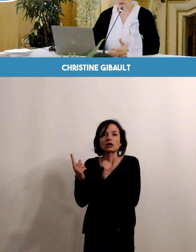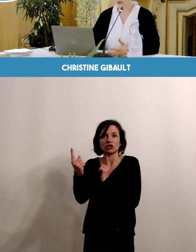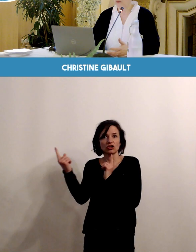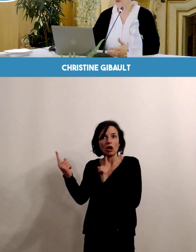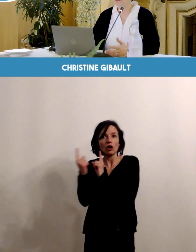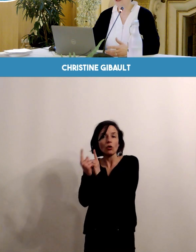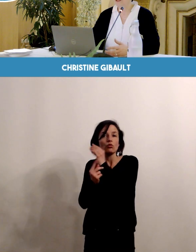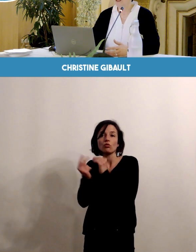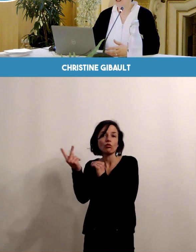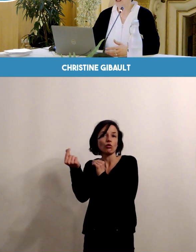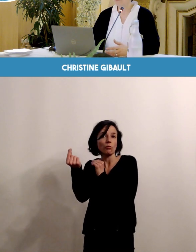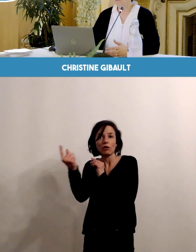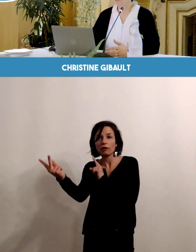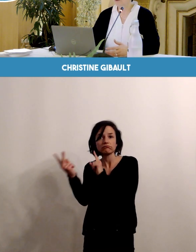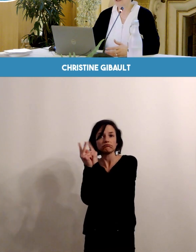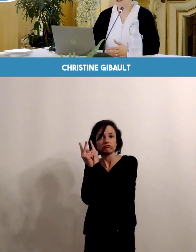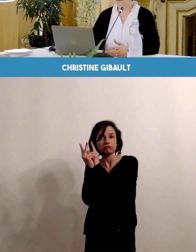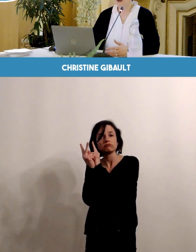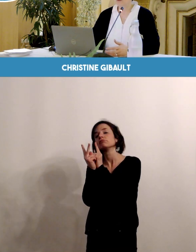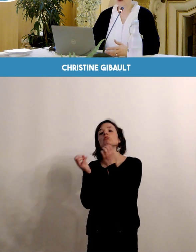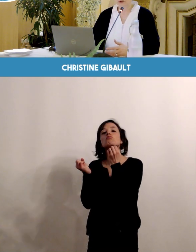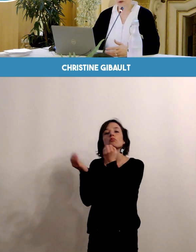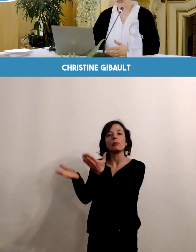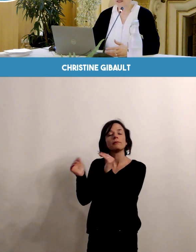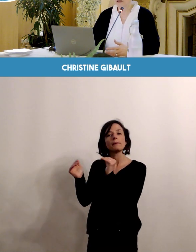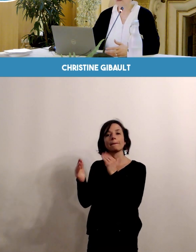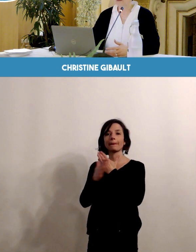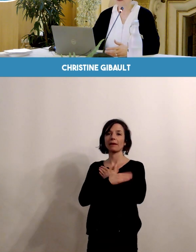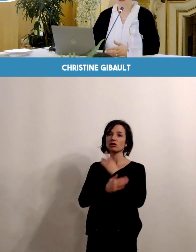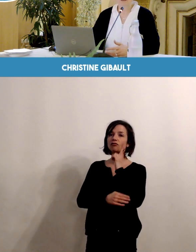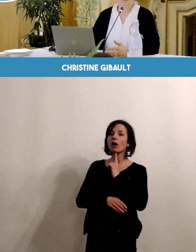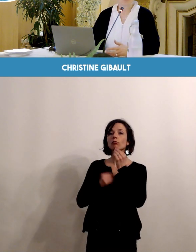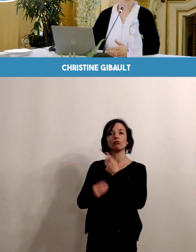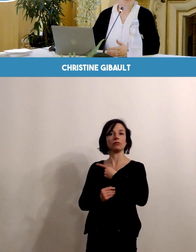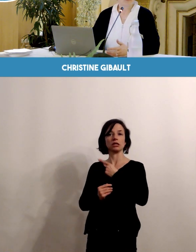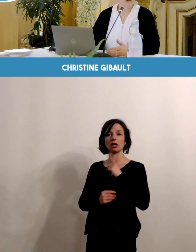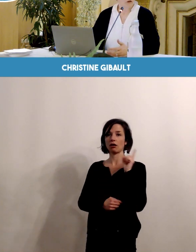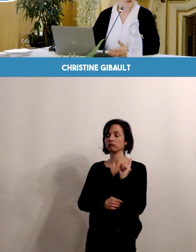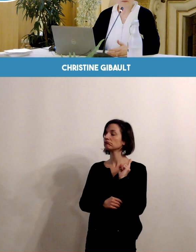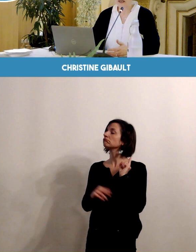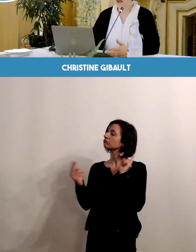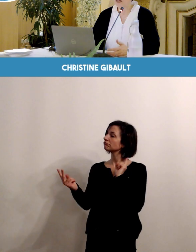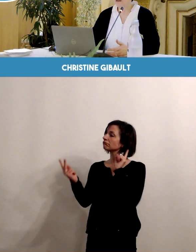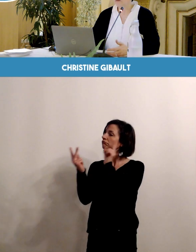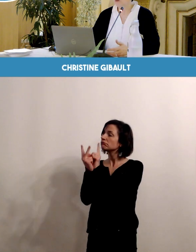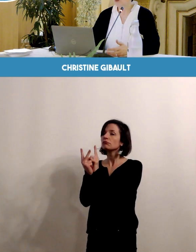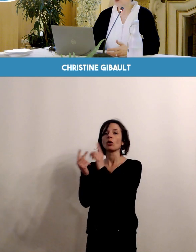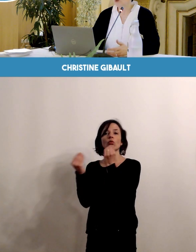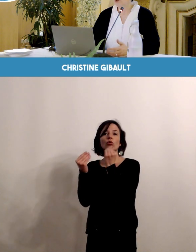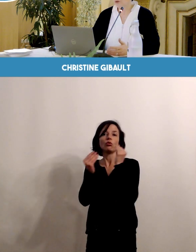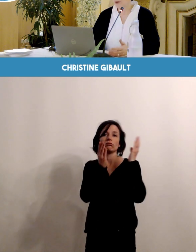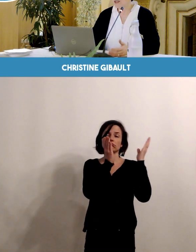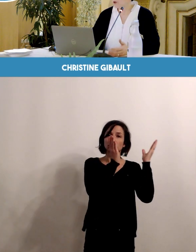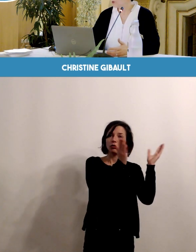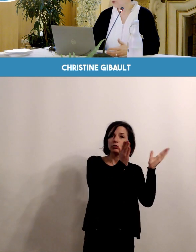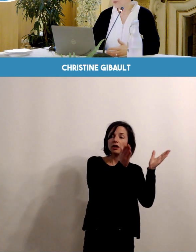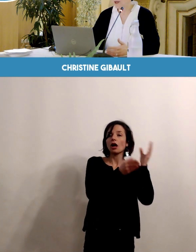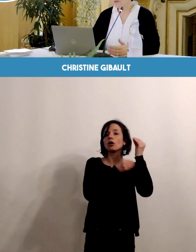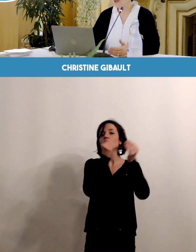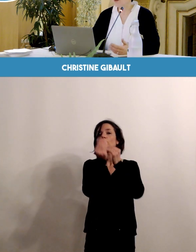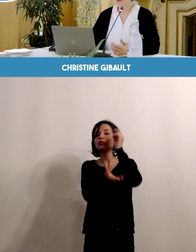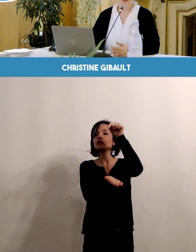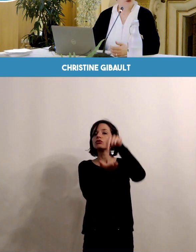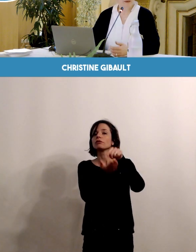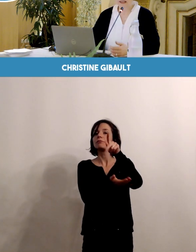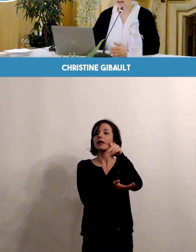ou en couple, avec votre sage-femme ou votre médecin, en libéral, dans un centre de